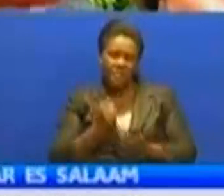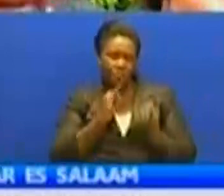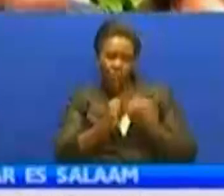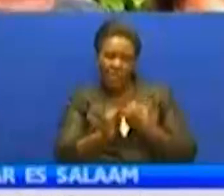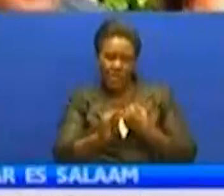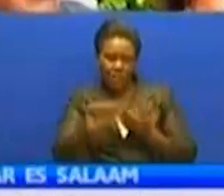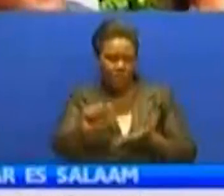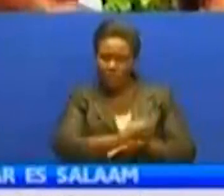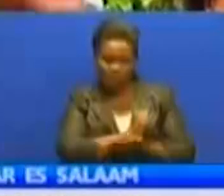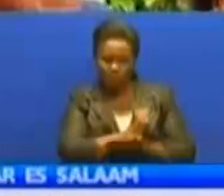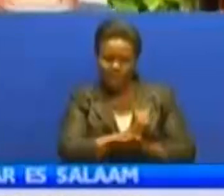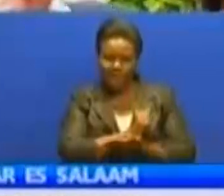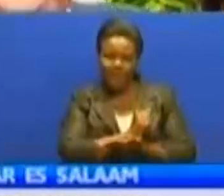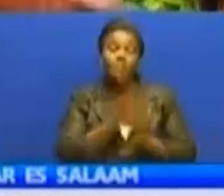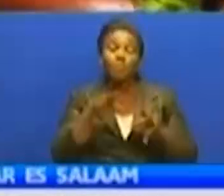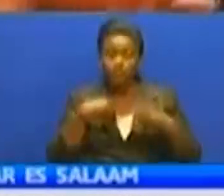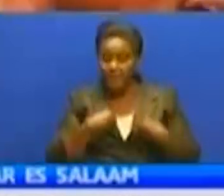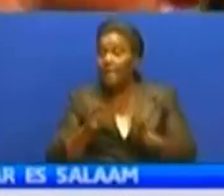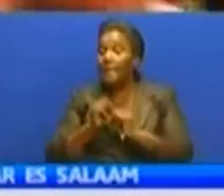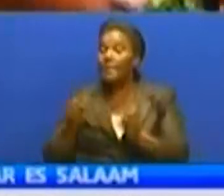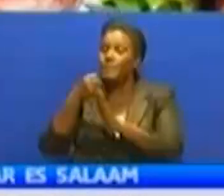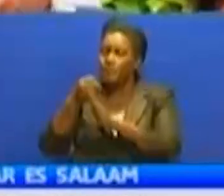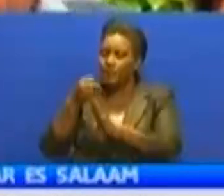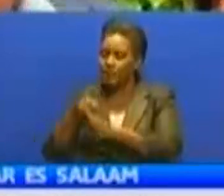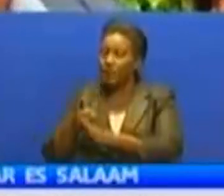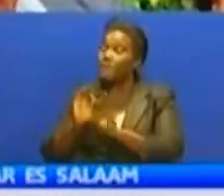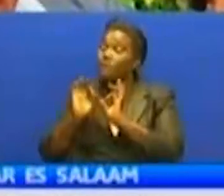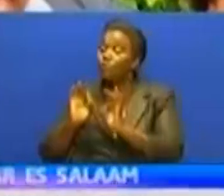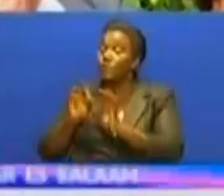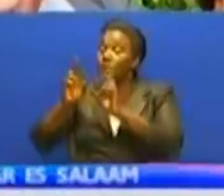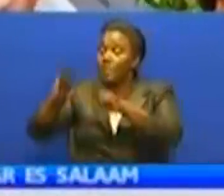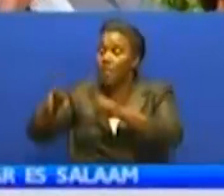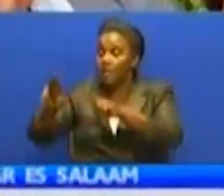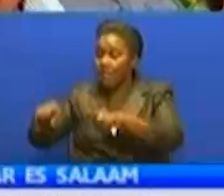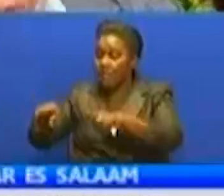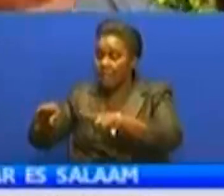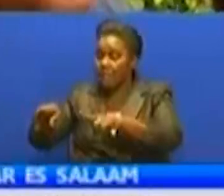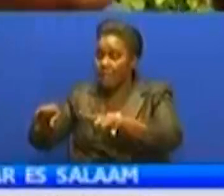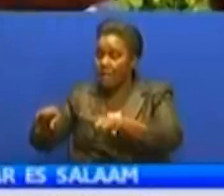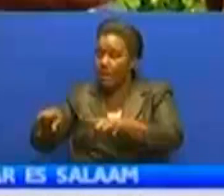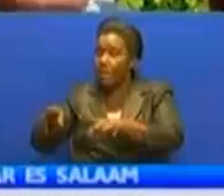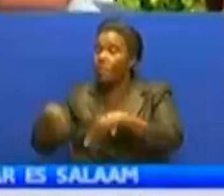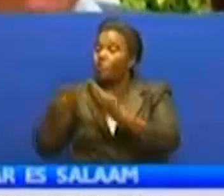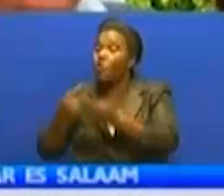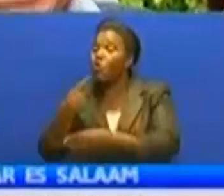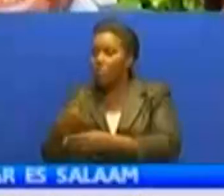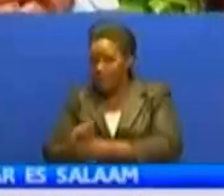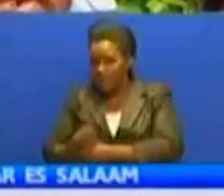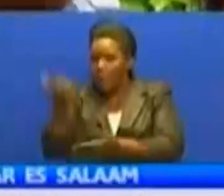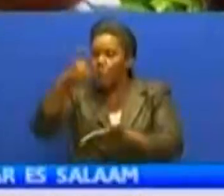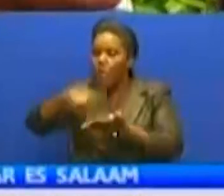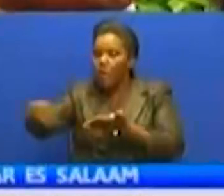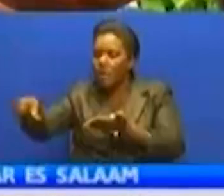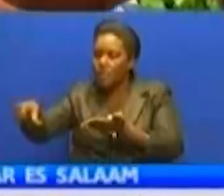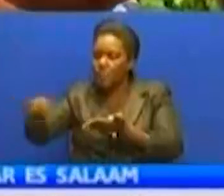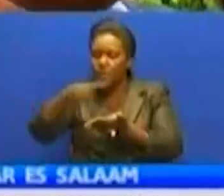umesema hana pingamizi juu ya waleta maumbi kuondoa shauri hilo huku akisisitiza kuwa maakama iamuru kuwaleta wa